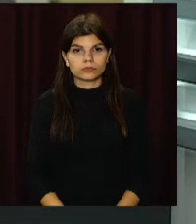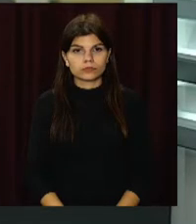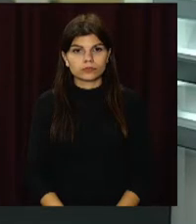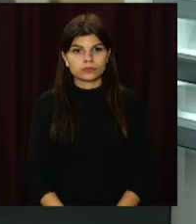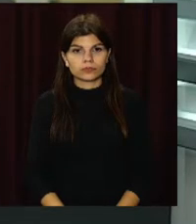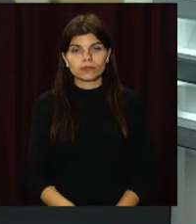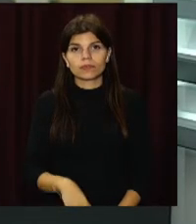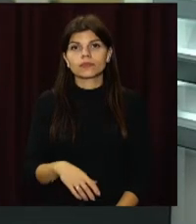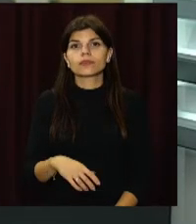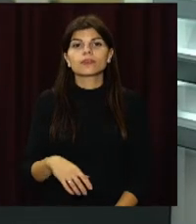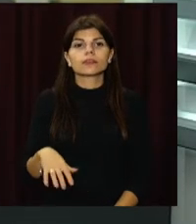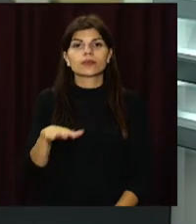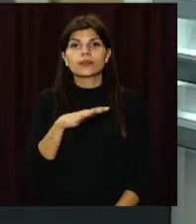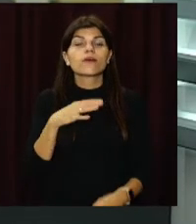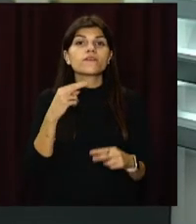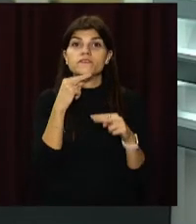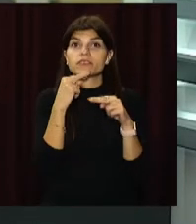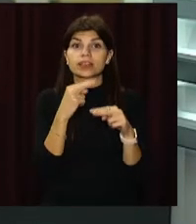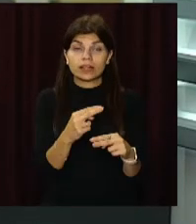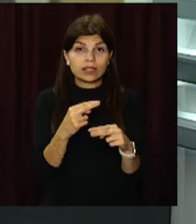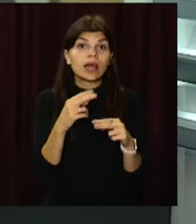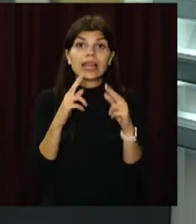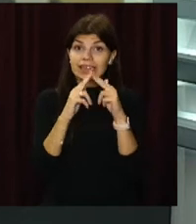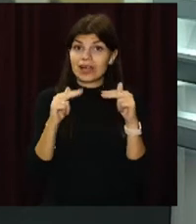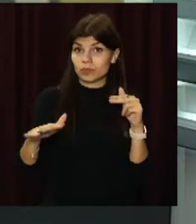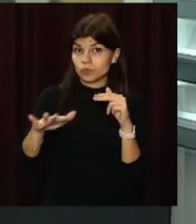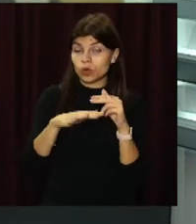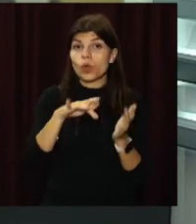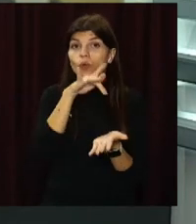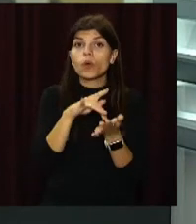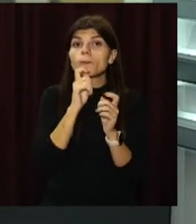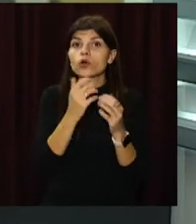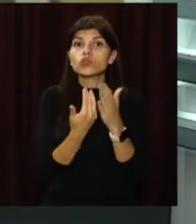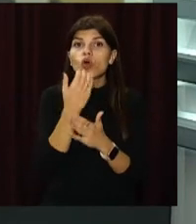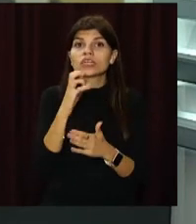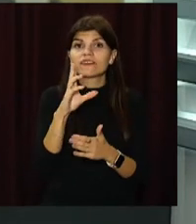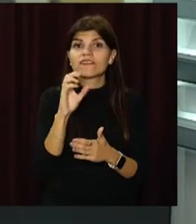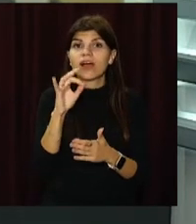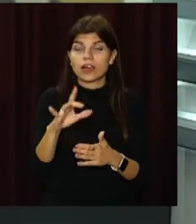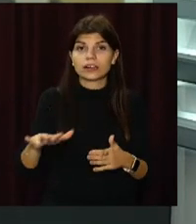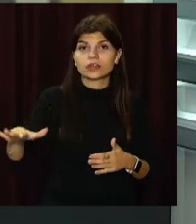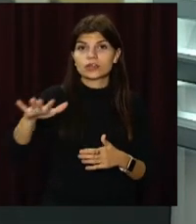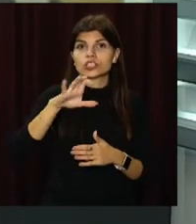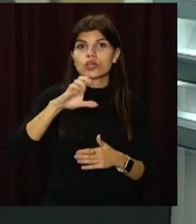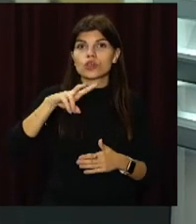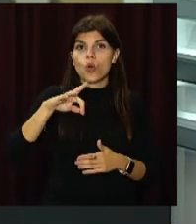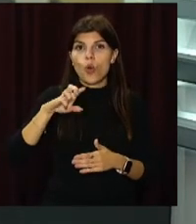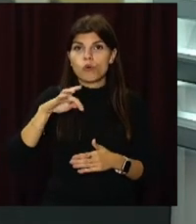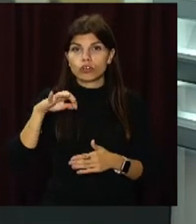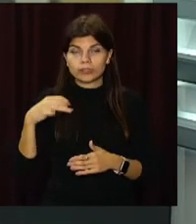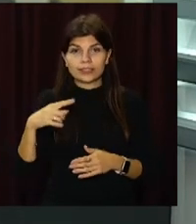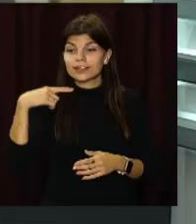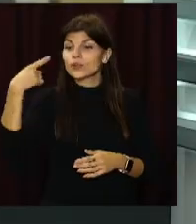Не витримав шаленої уваги. На іменина Дніпра містянам подарували новий сквер на проспекті Слобожанському. І вже